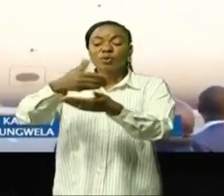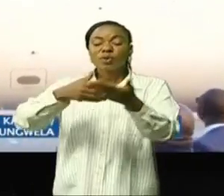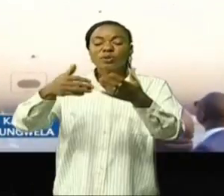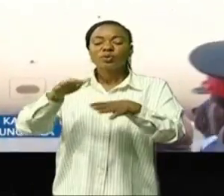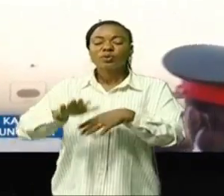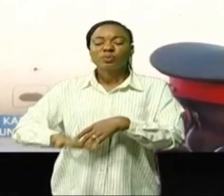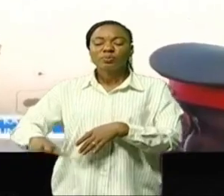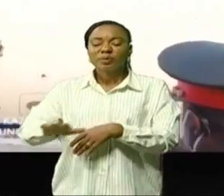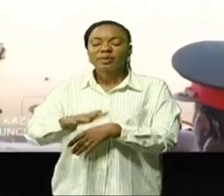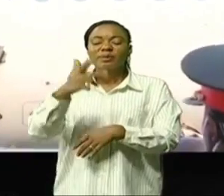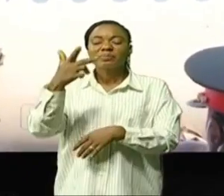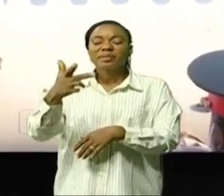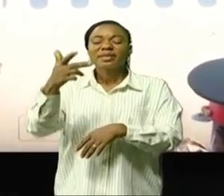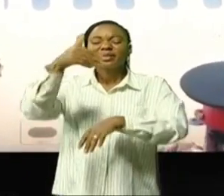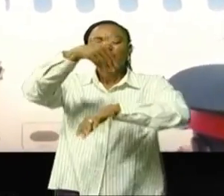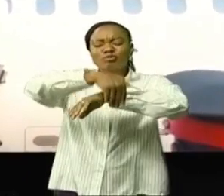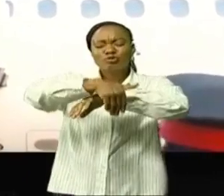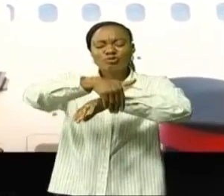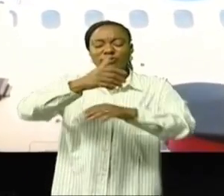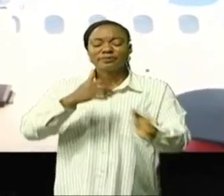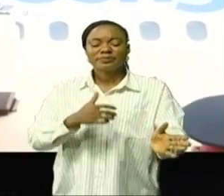pays ce mercredi soir.